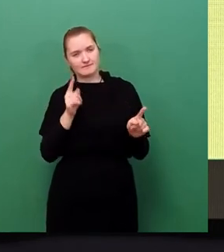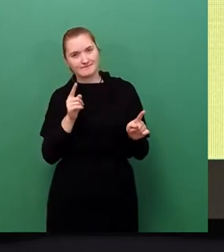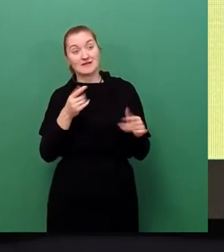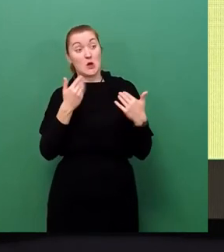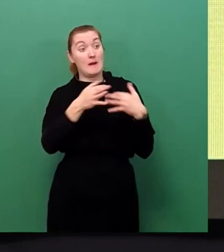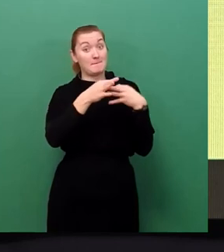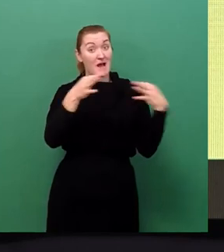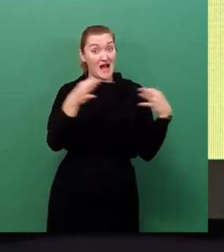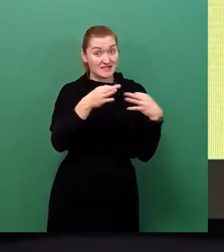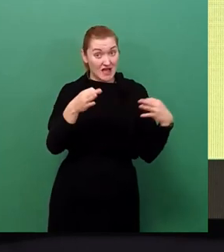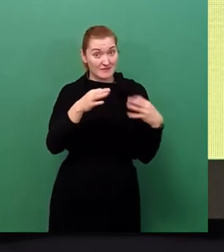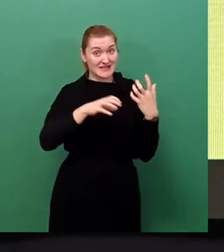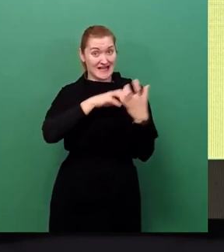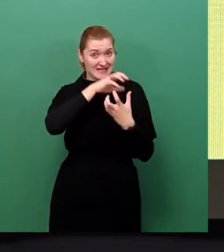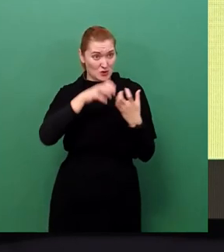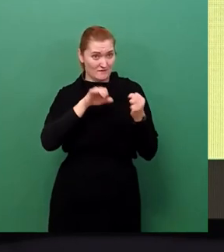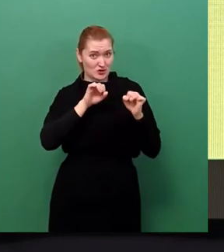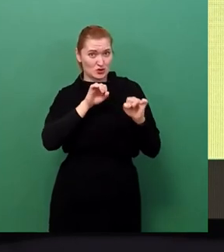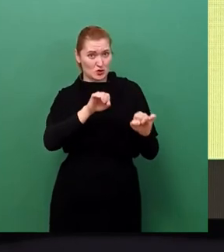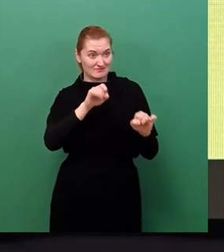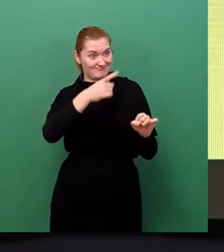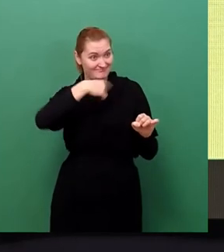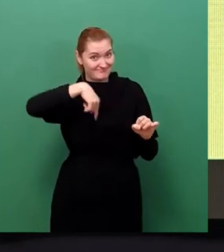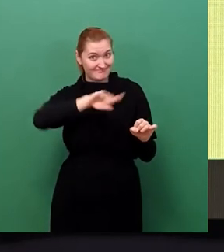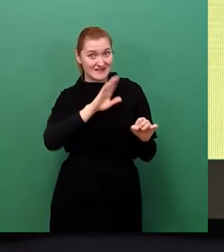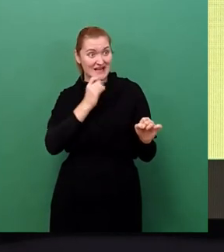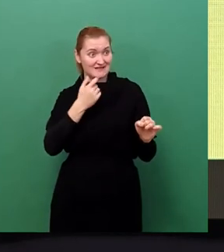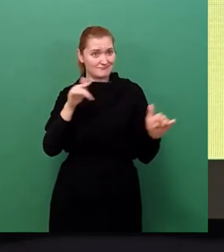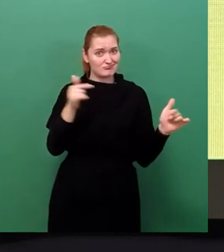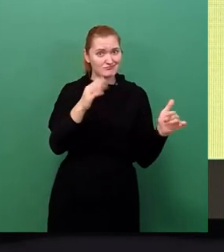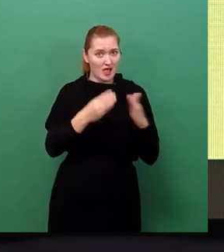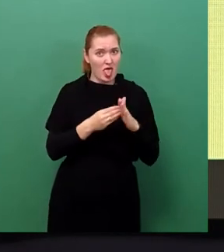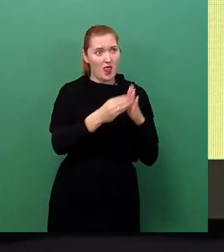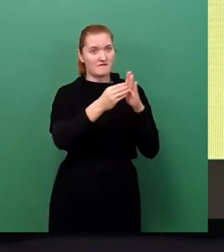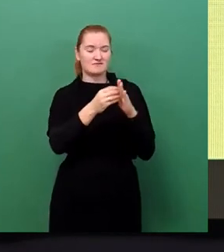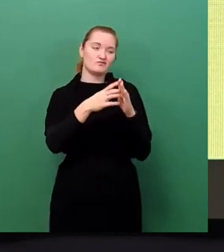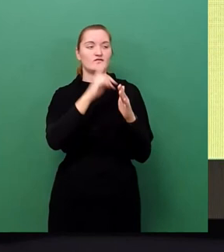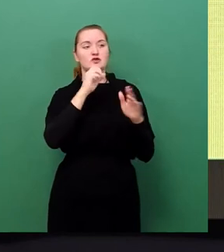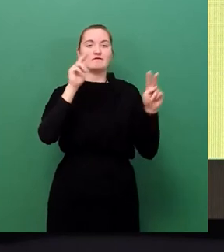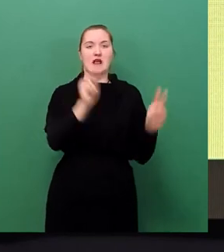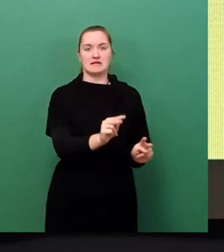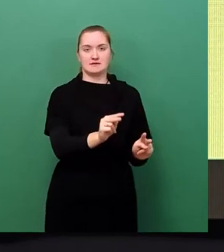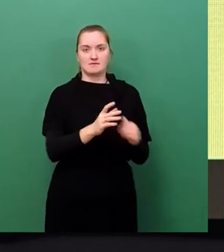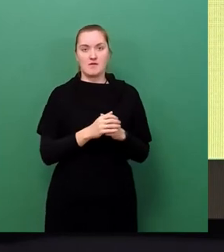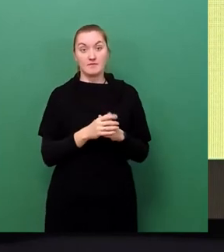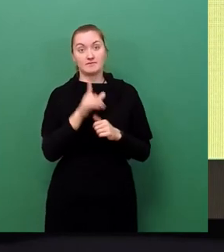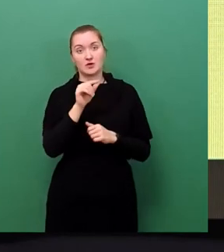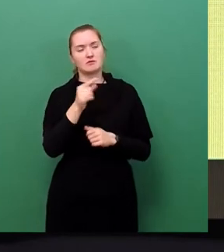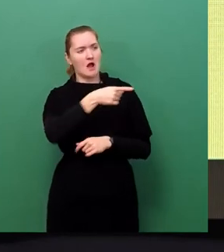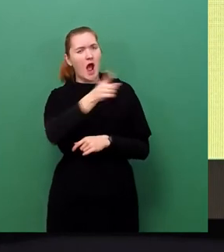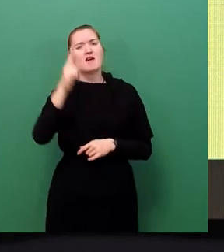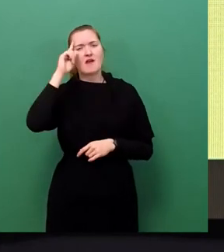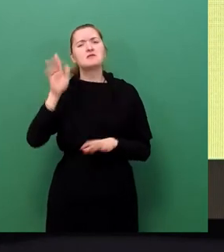wo man mit Katastrophenschutzmitteln operativ eingreifen muss, so gering wie möglich zu halten. Wenn also jeder weiß, wenn